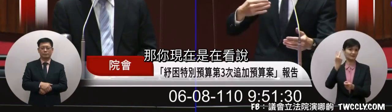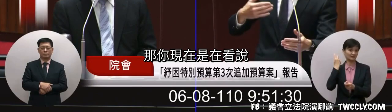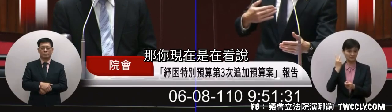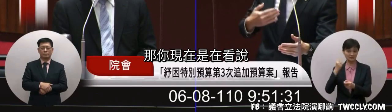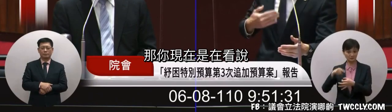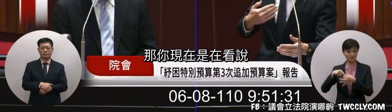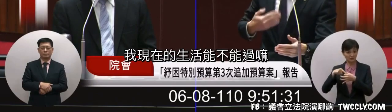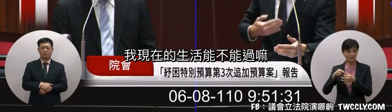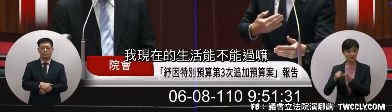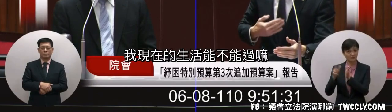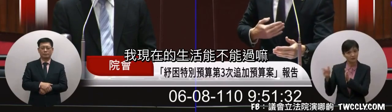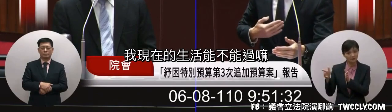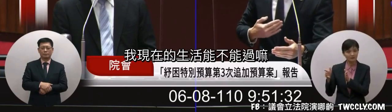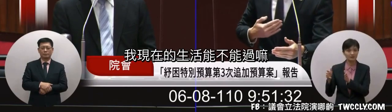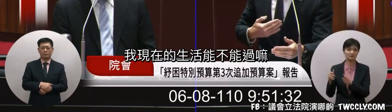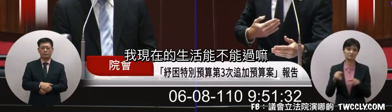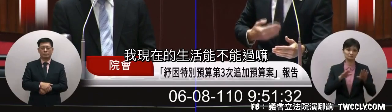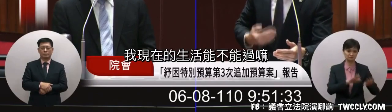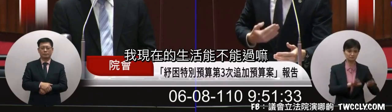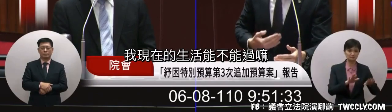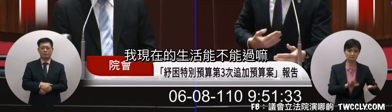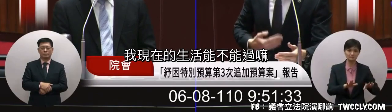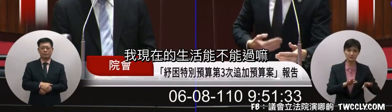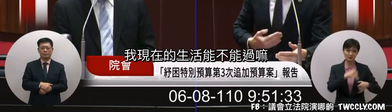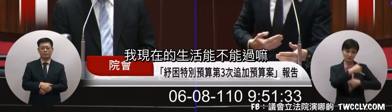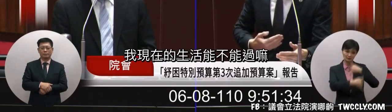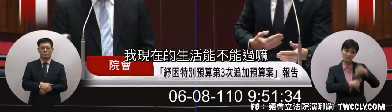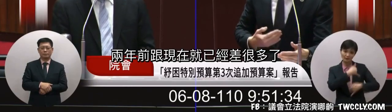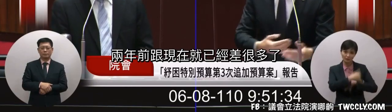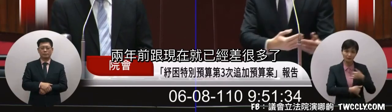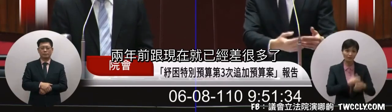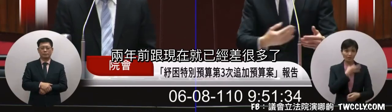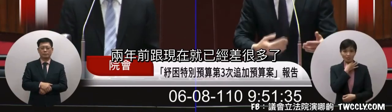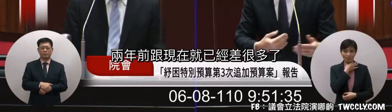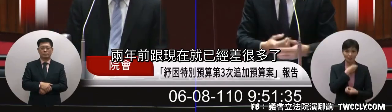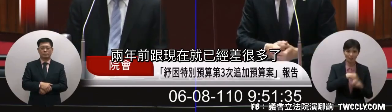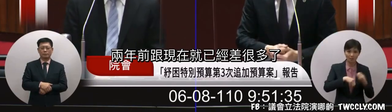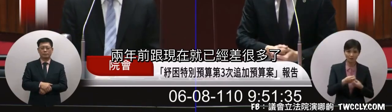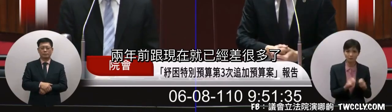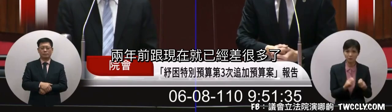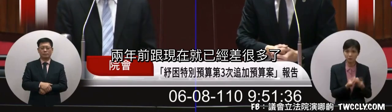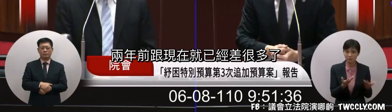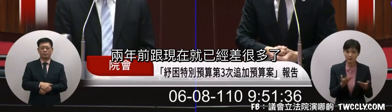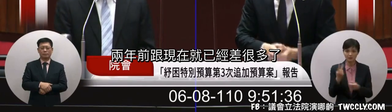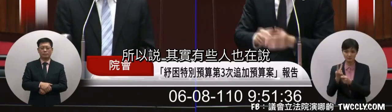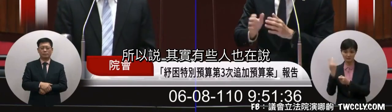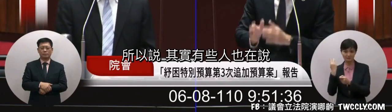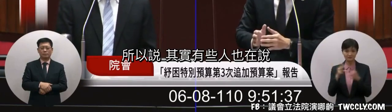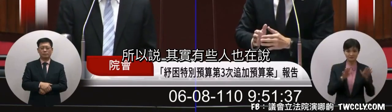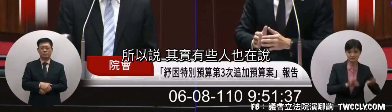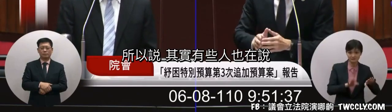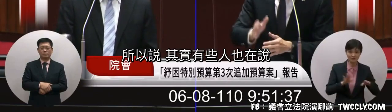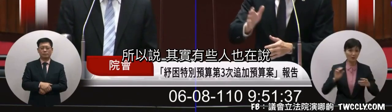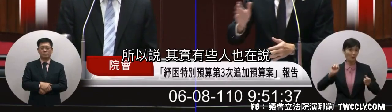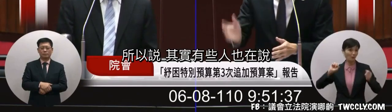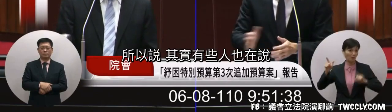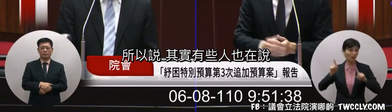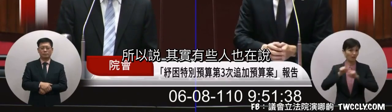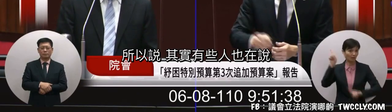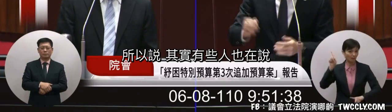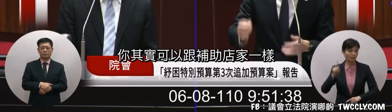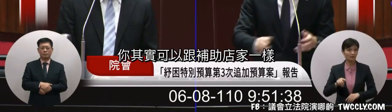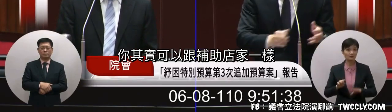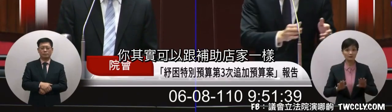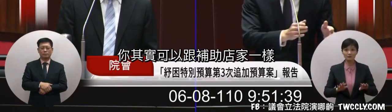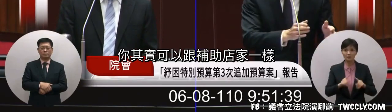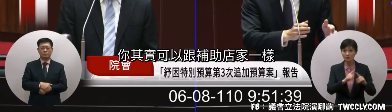你現在是你看我現在的生活會過不過這兩年前到現在就已經差了很多所以說其實有的人